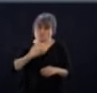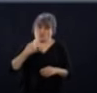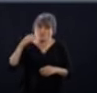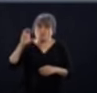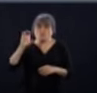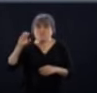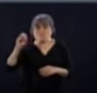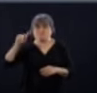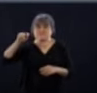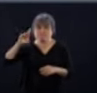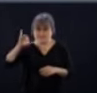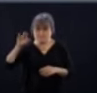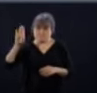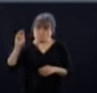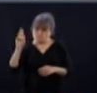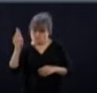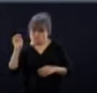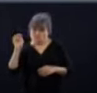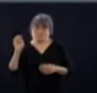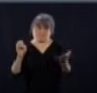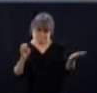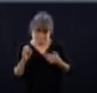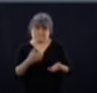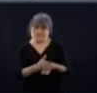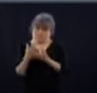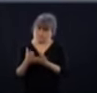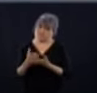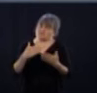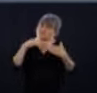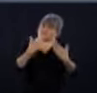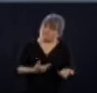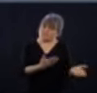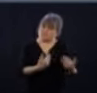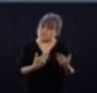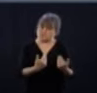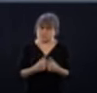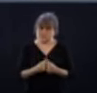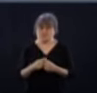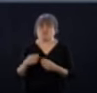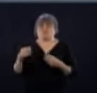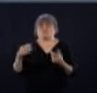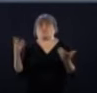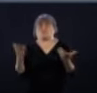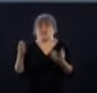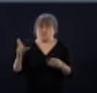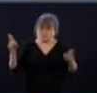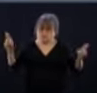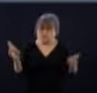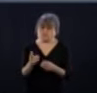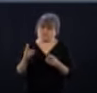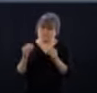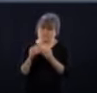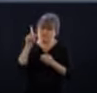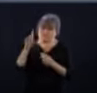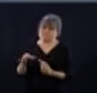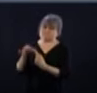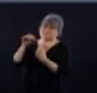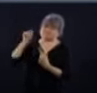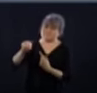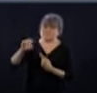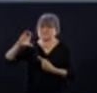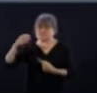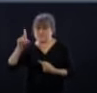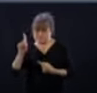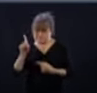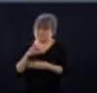Ça demeure notre urgence nationale, la qualité et la dispense, la prodigation des soins à